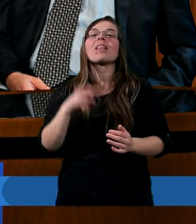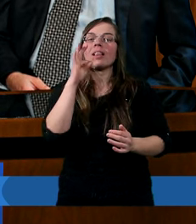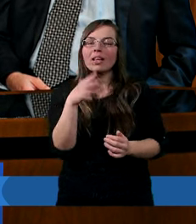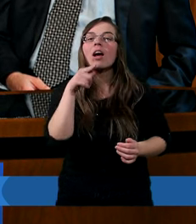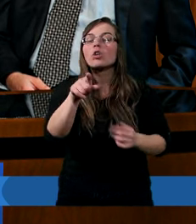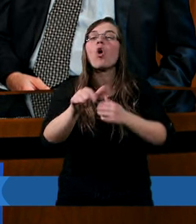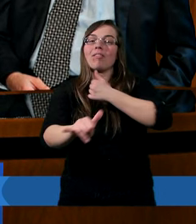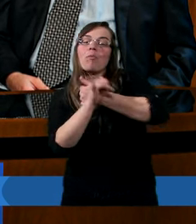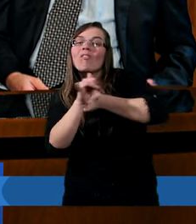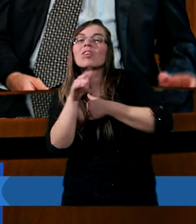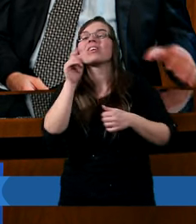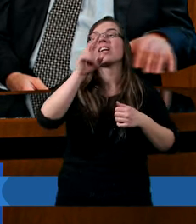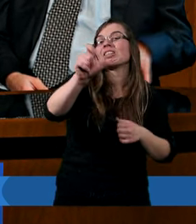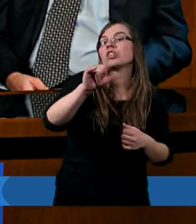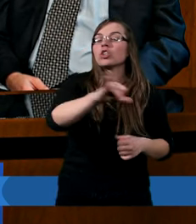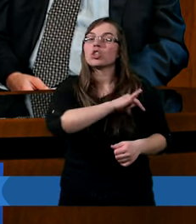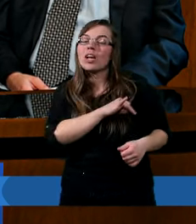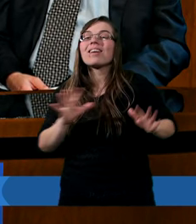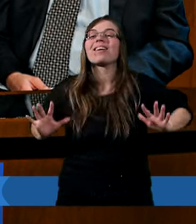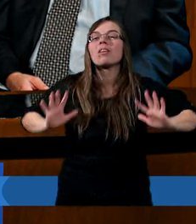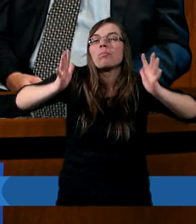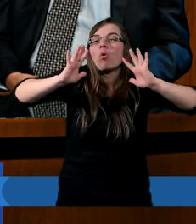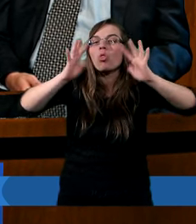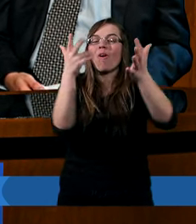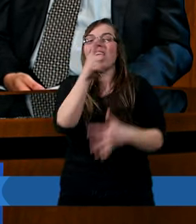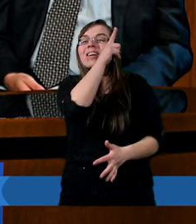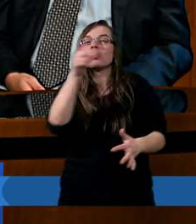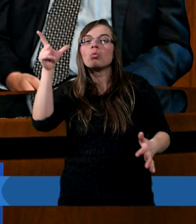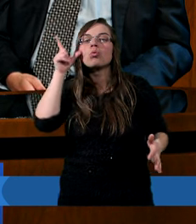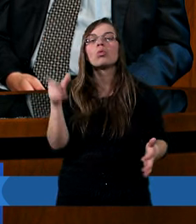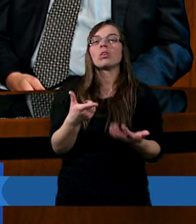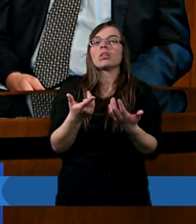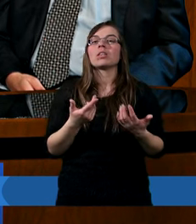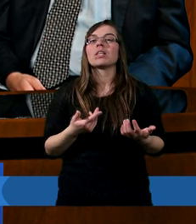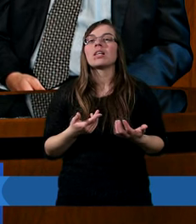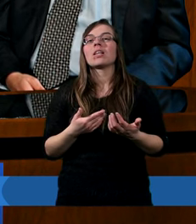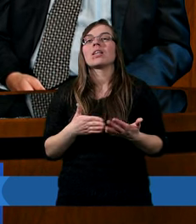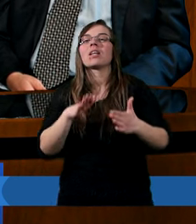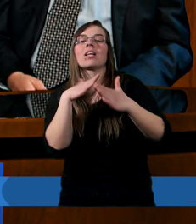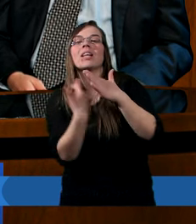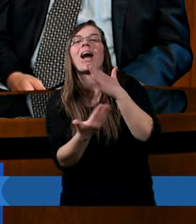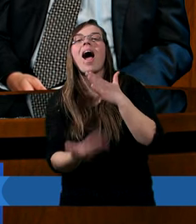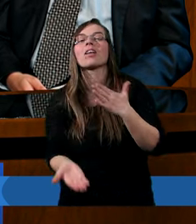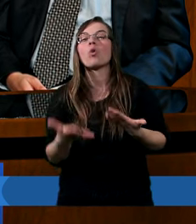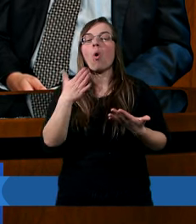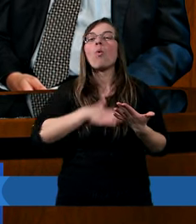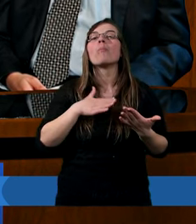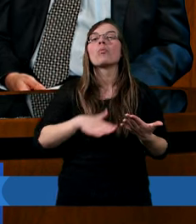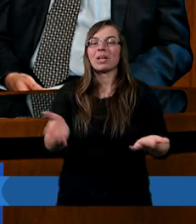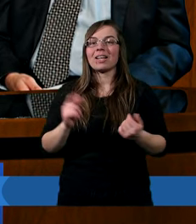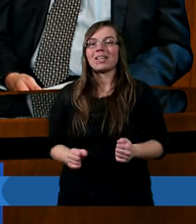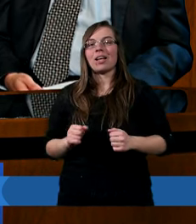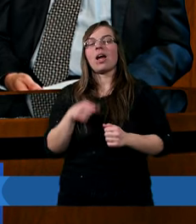Kto spowodował, że ci grzeszni, zbuntowani ludzie teraz są oblubienicą?